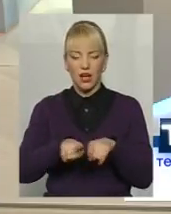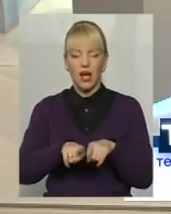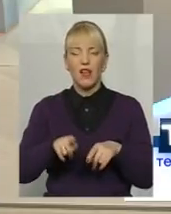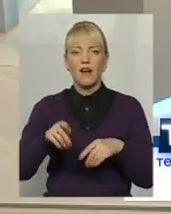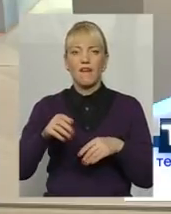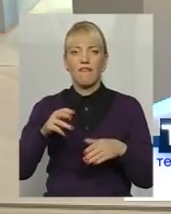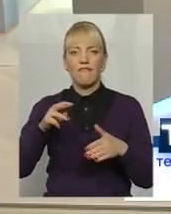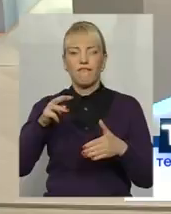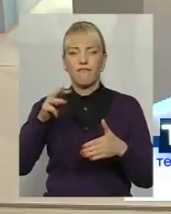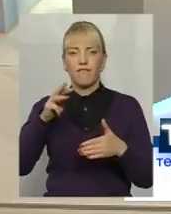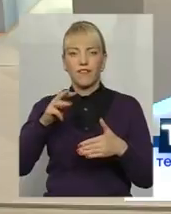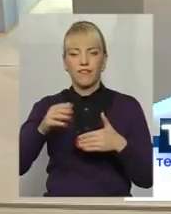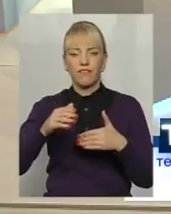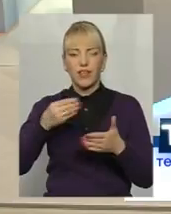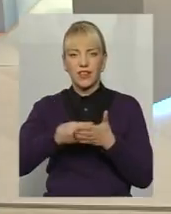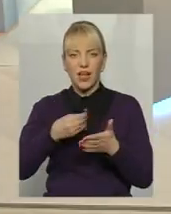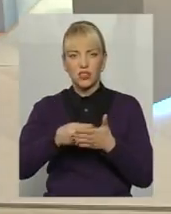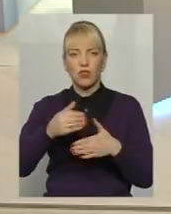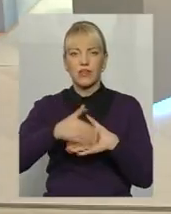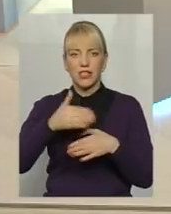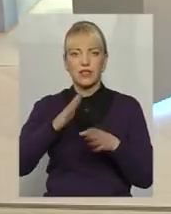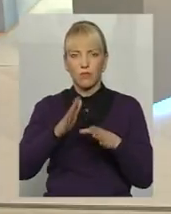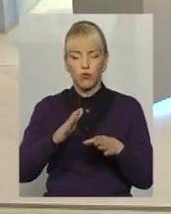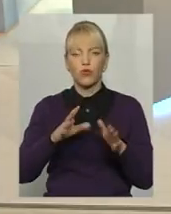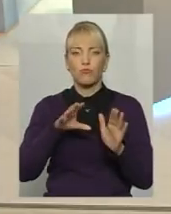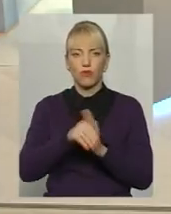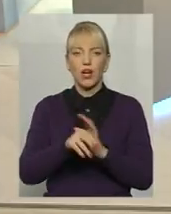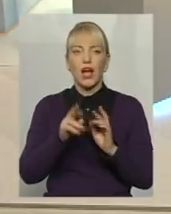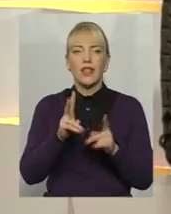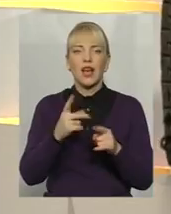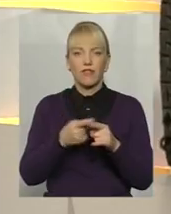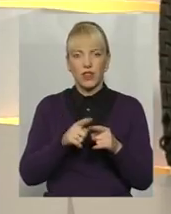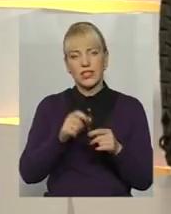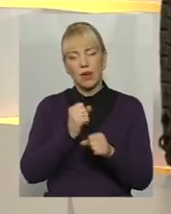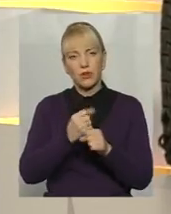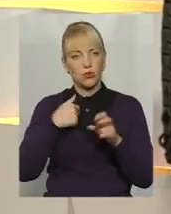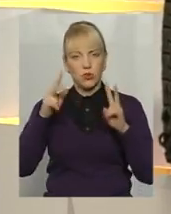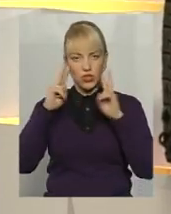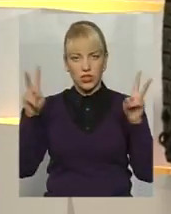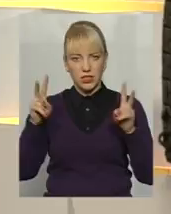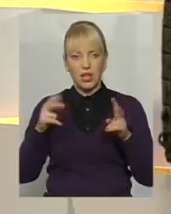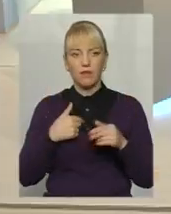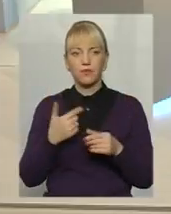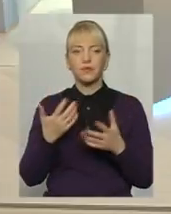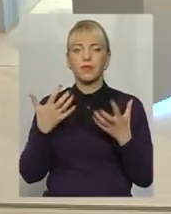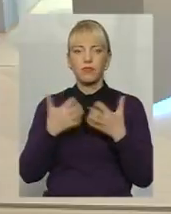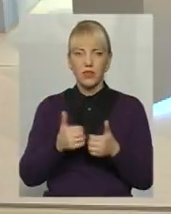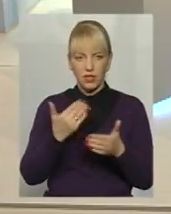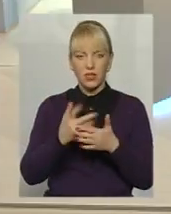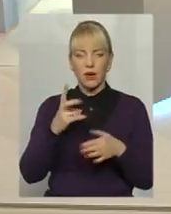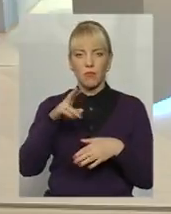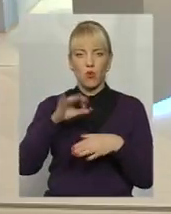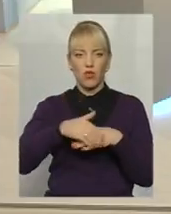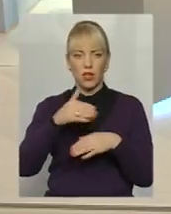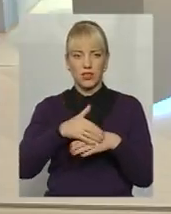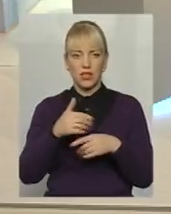запроваджується. Як вона запрацює, то, звісно, що... Механізм є вже чи немає? Механізм накладення фінансових санкцій, про який я казав, що